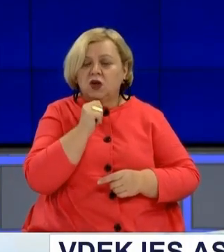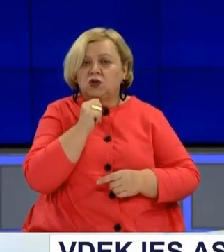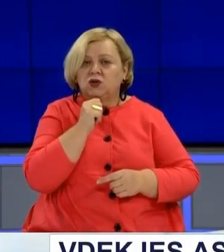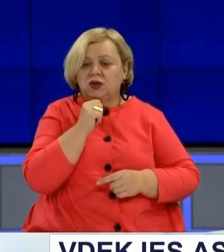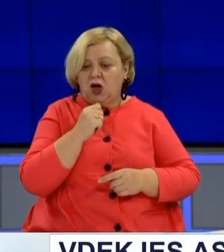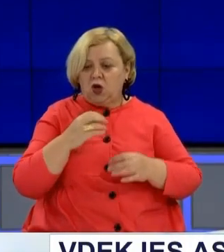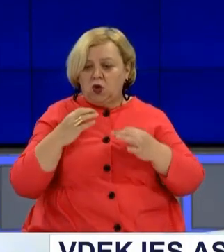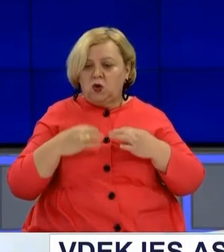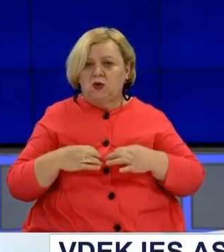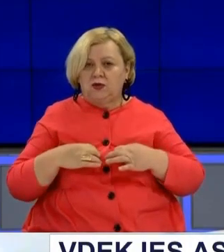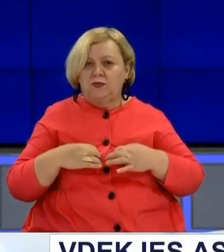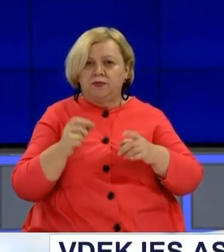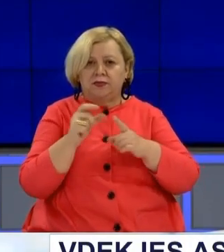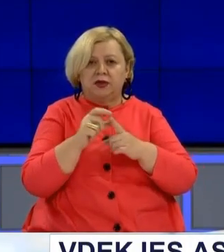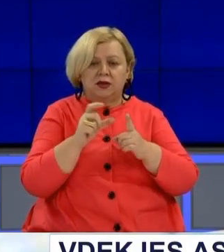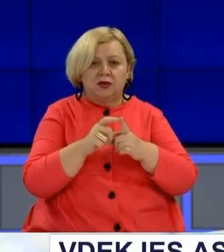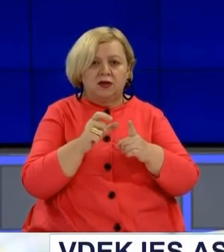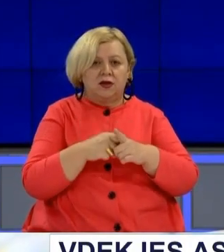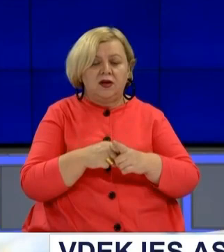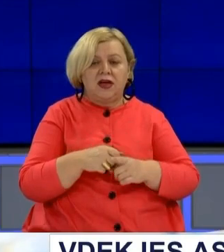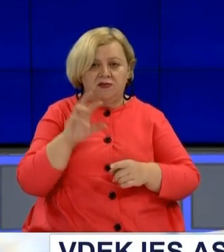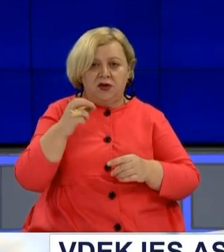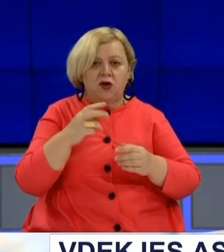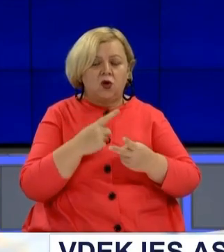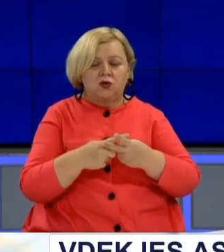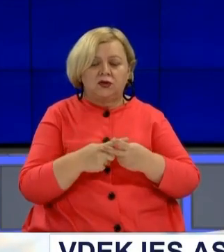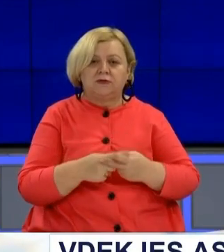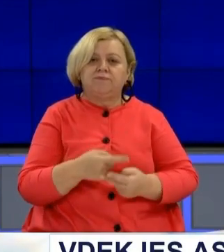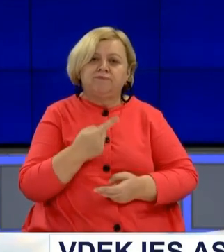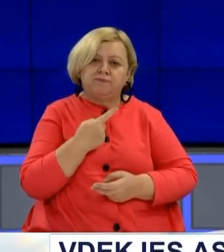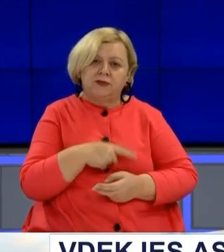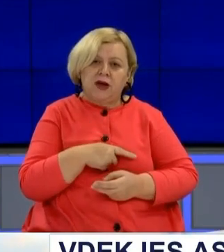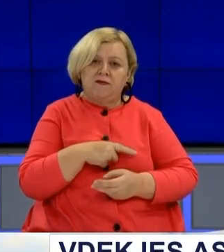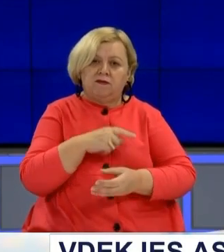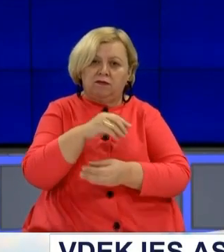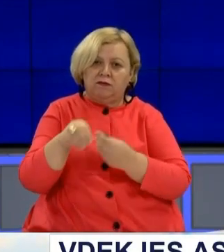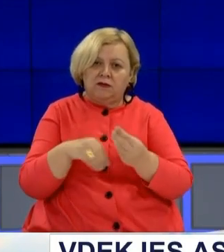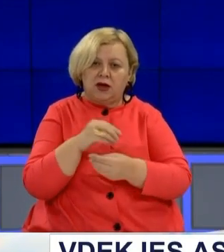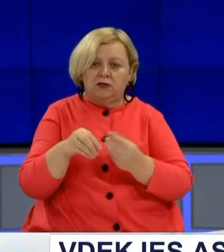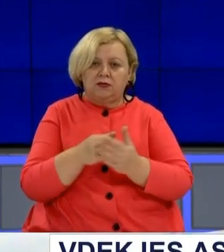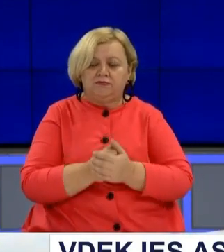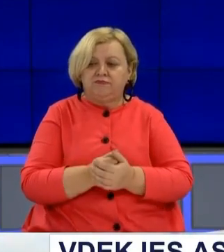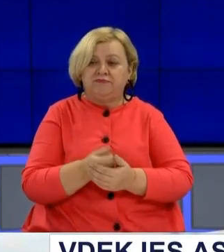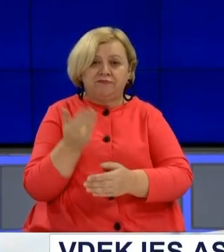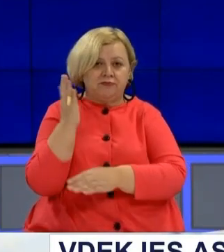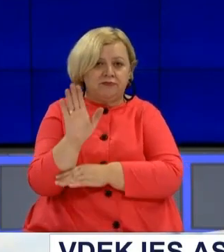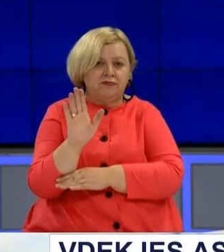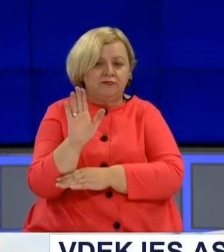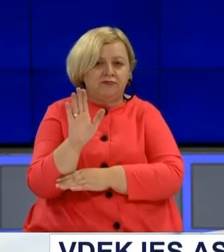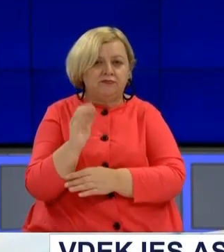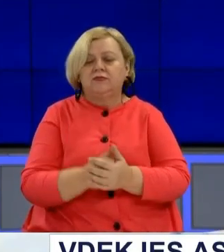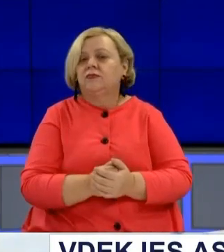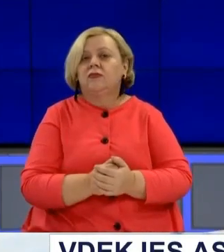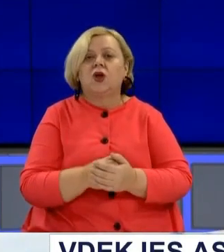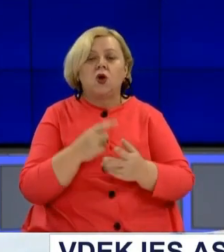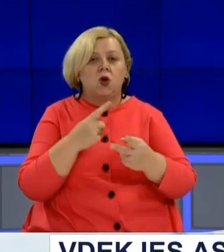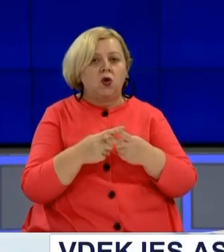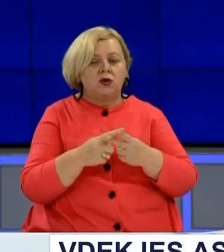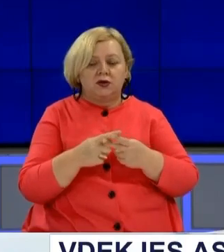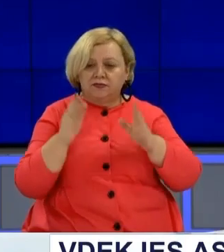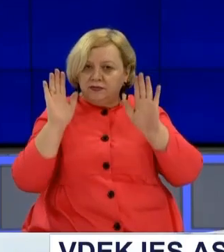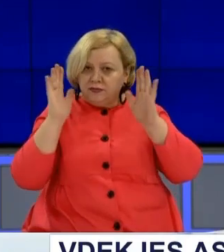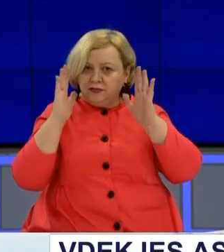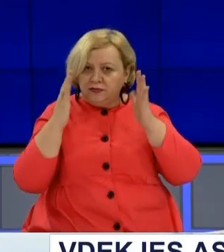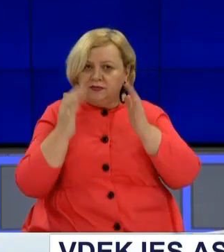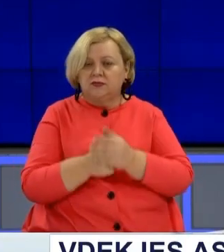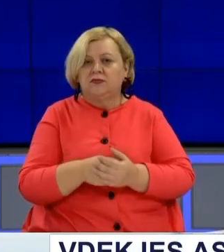Kryetari në detyri pëdëkës e nverhojgjaj ka ngushluar për vdekjene asamblisti të partis Labinot Aliaj. Hojgjaj për mes një statusi